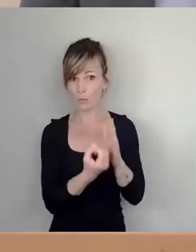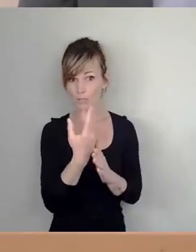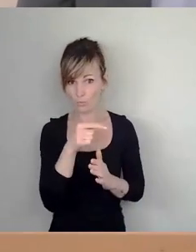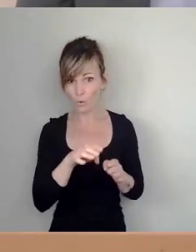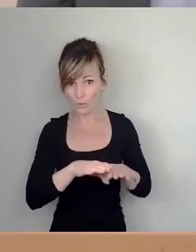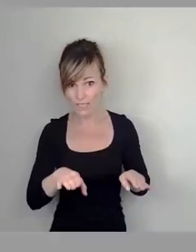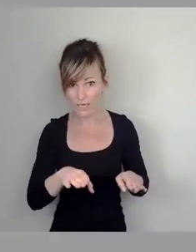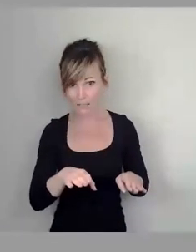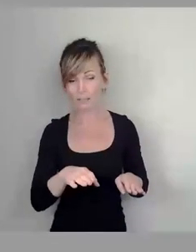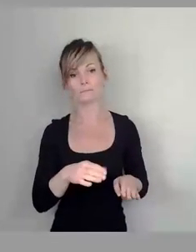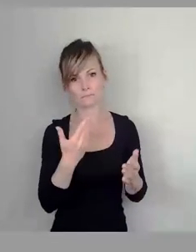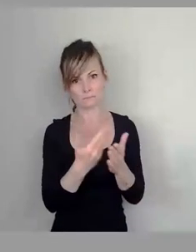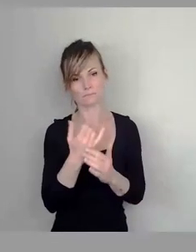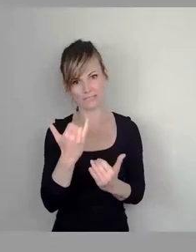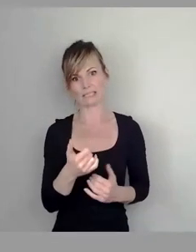um das Stimmzeichen.